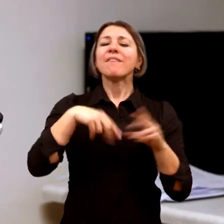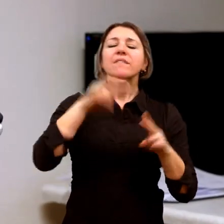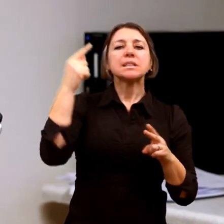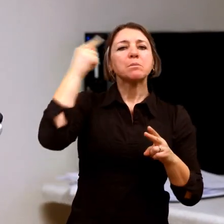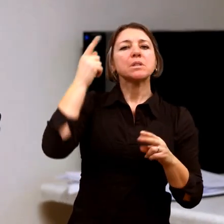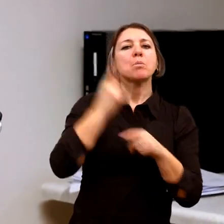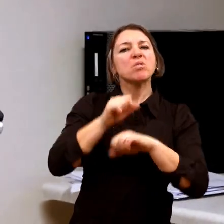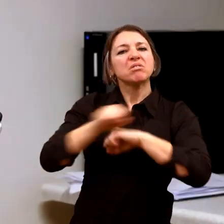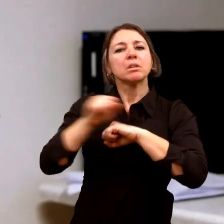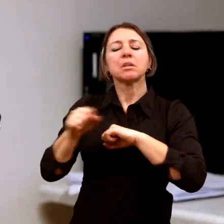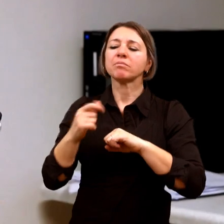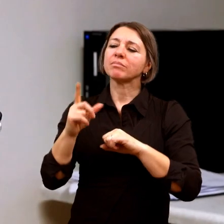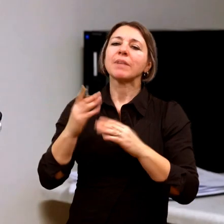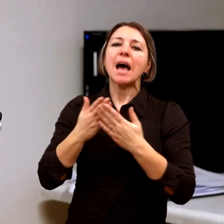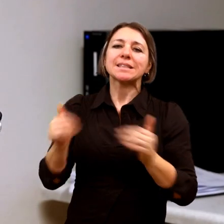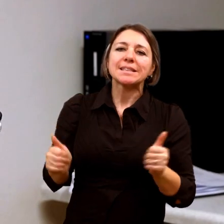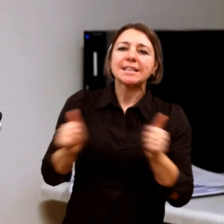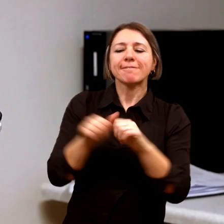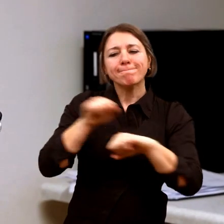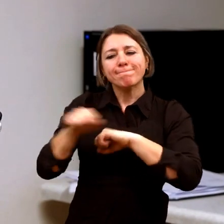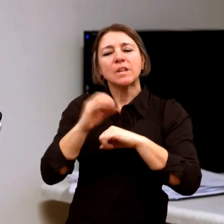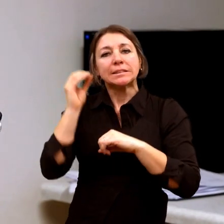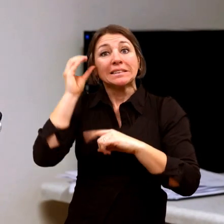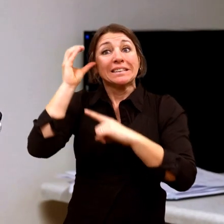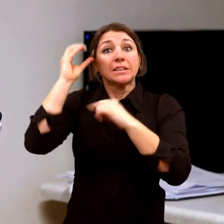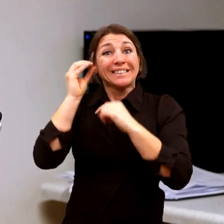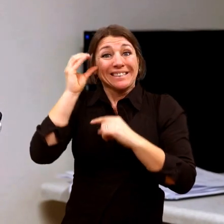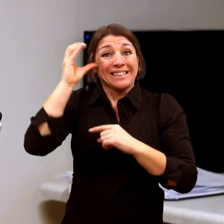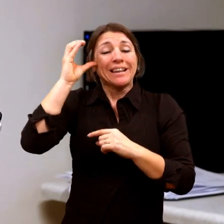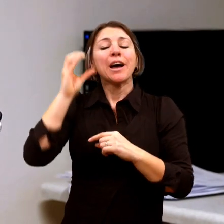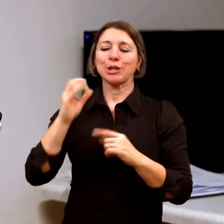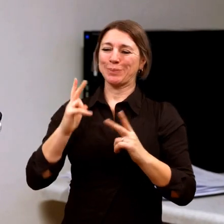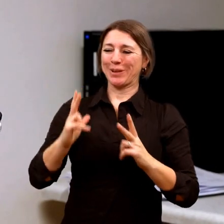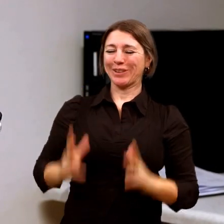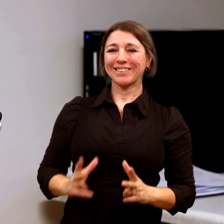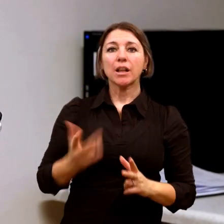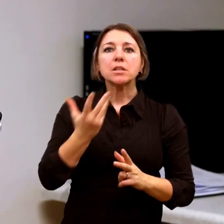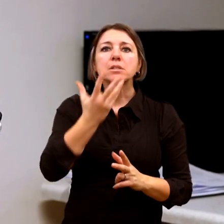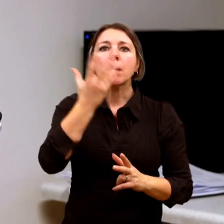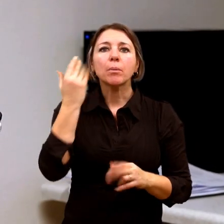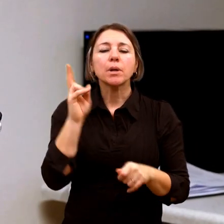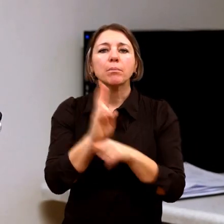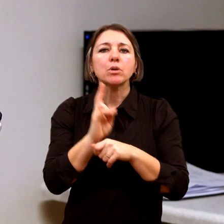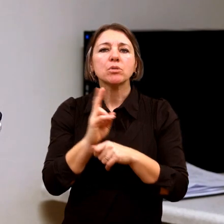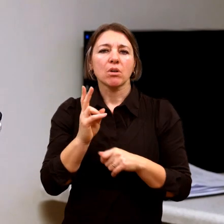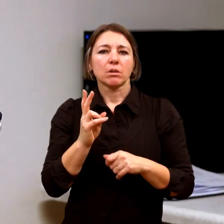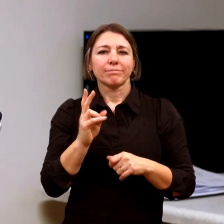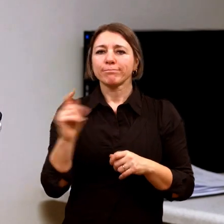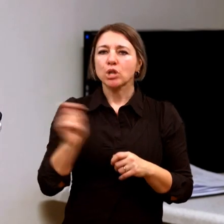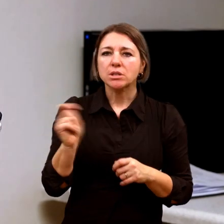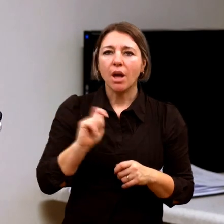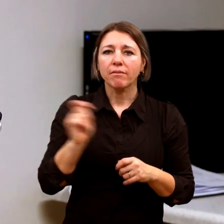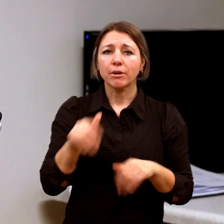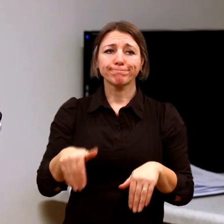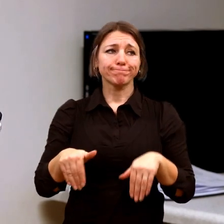asistenta, aby to dítě se zlepšovalo v tomhle a zapomeneme na to, že ono taky žije vo přestávkách a žije